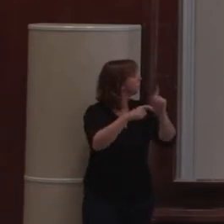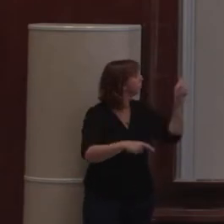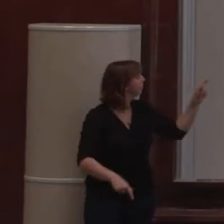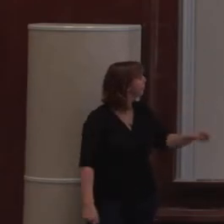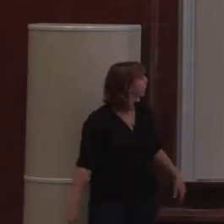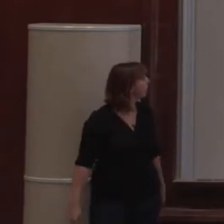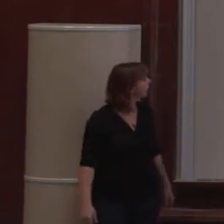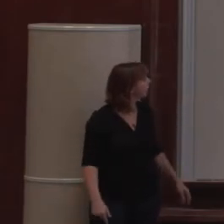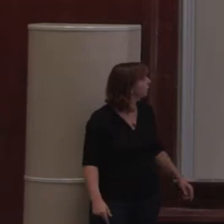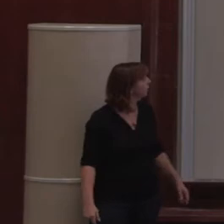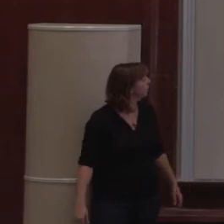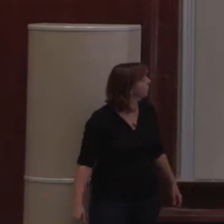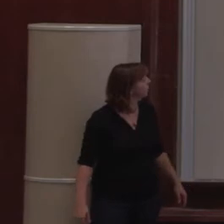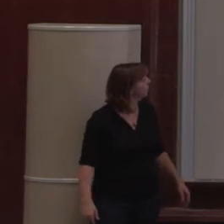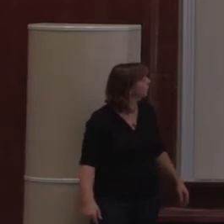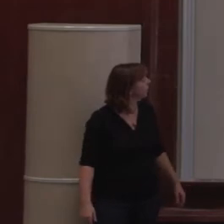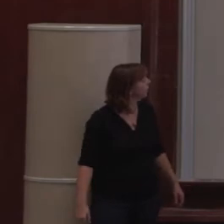On active le Mosaic Layout.